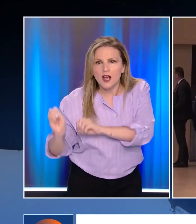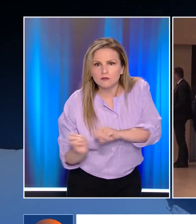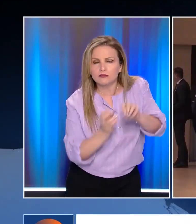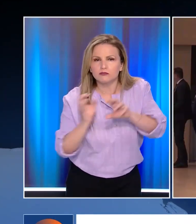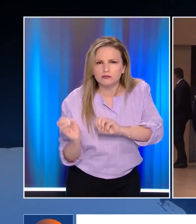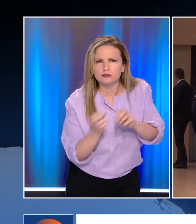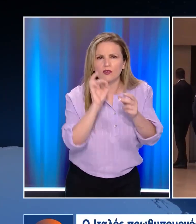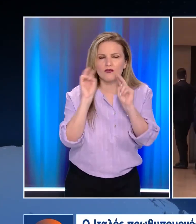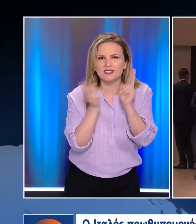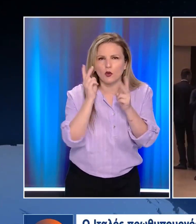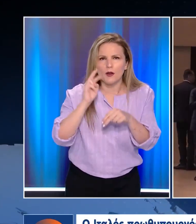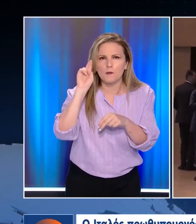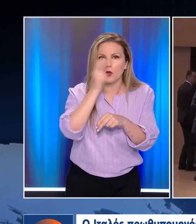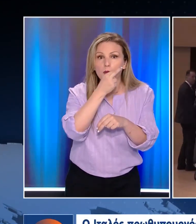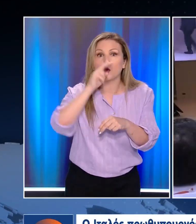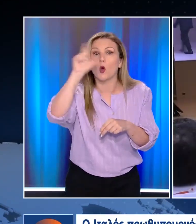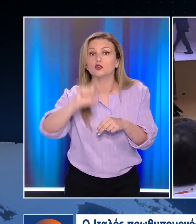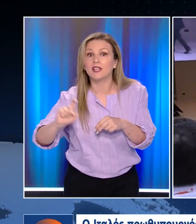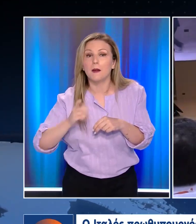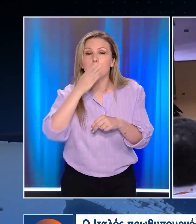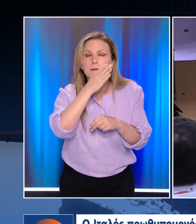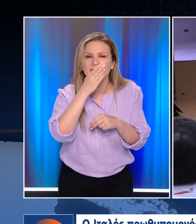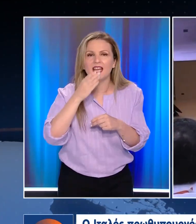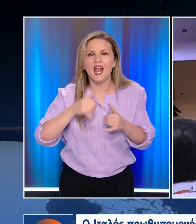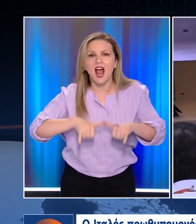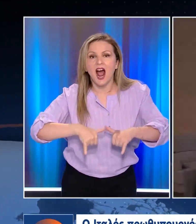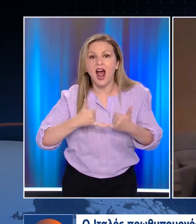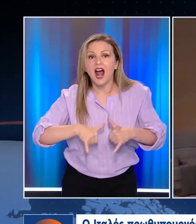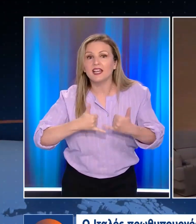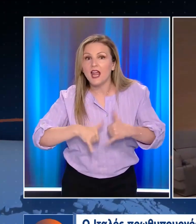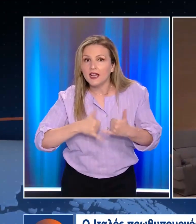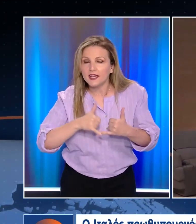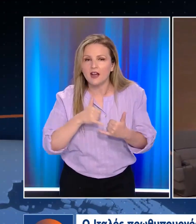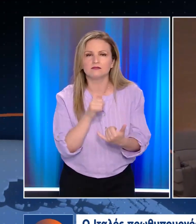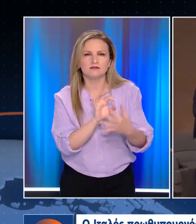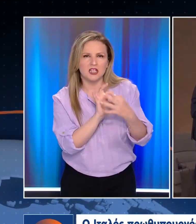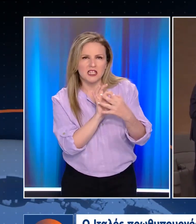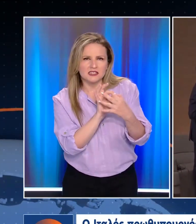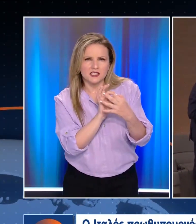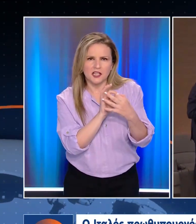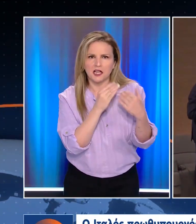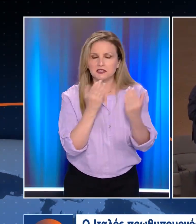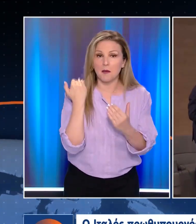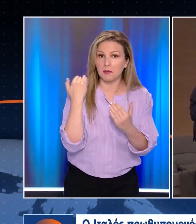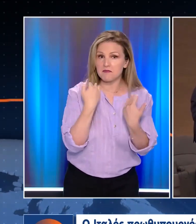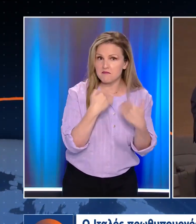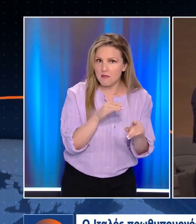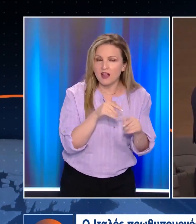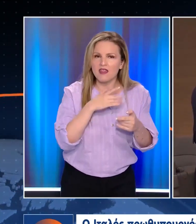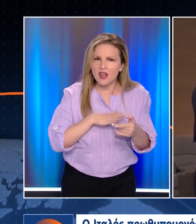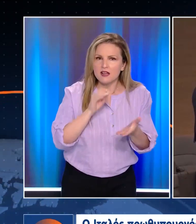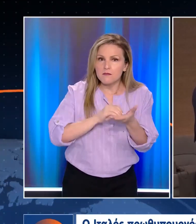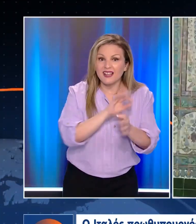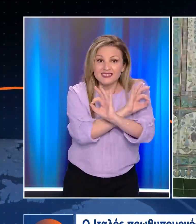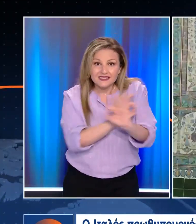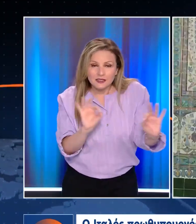Ο Ιταλός Πρωθυπουργός Μάριο Ντράγκη πήγε στην Αλγερία για να επικυρώσει τον αναβαθμισμένο ρόλο της χώρας στον ενεργειακό εφοδιασμό